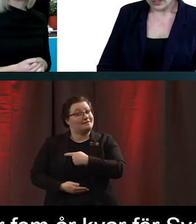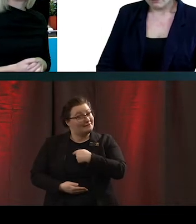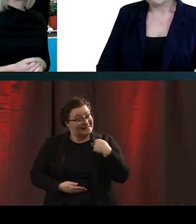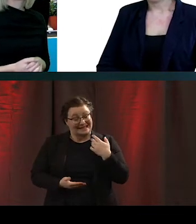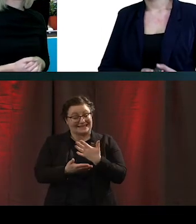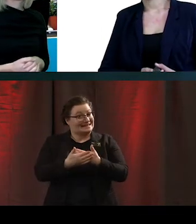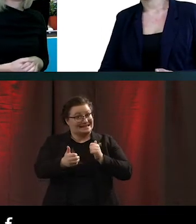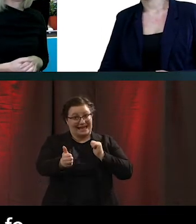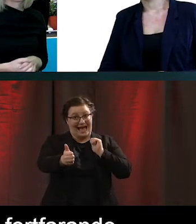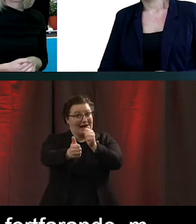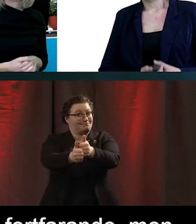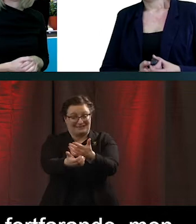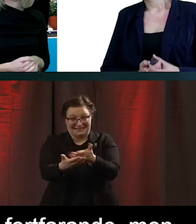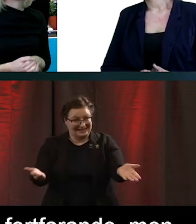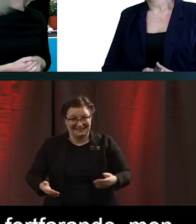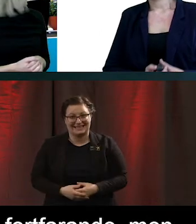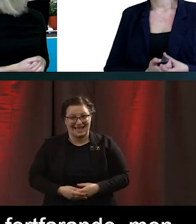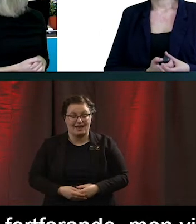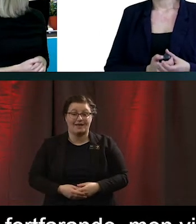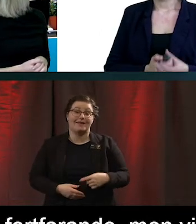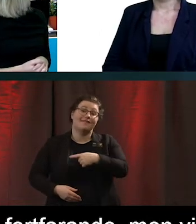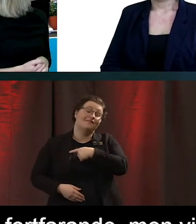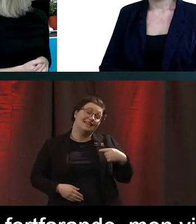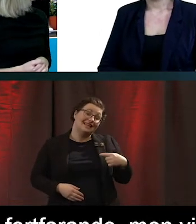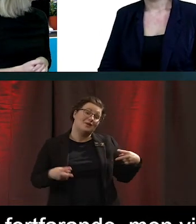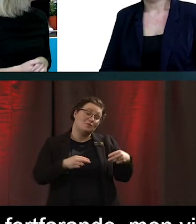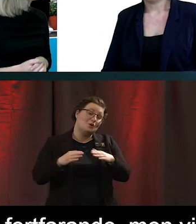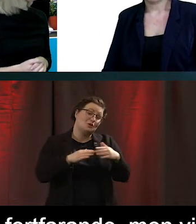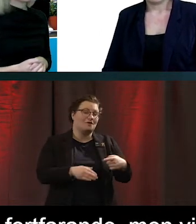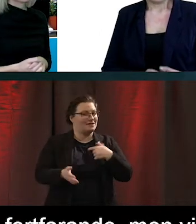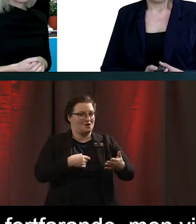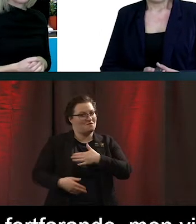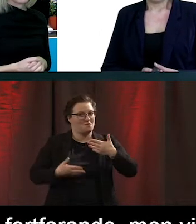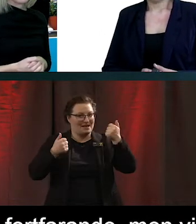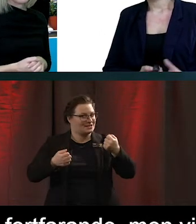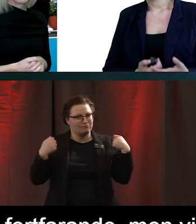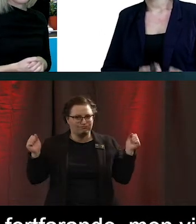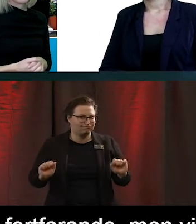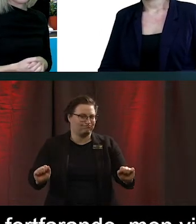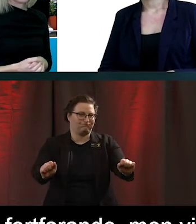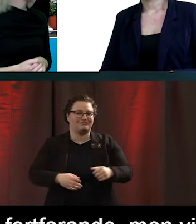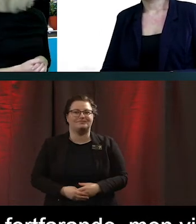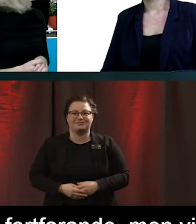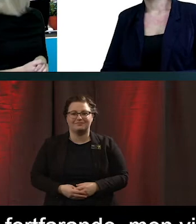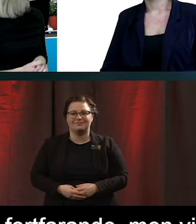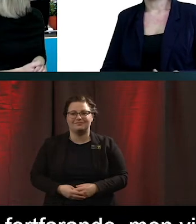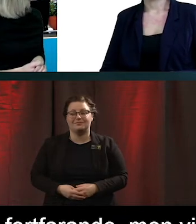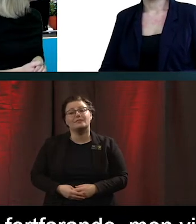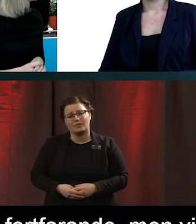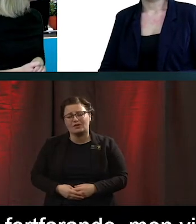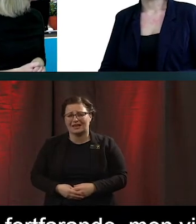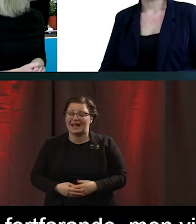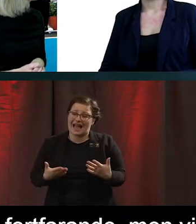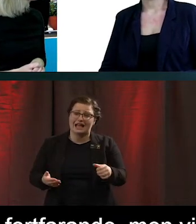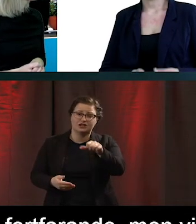gå fortfarande. Men vi i Borås stad gör så gott vi kan i alla fall. Och det kan ju vara ganska svårt för en